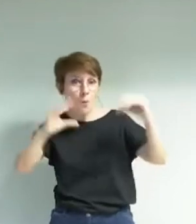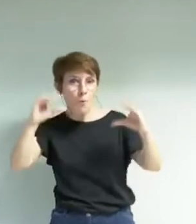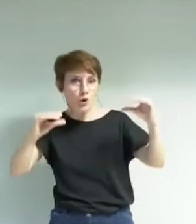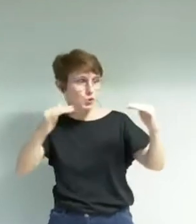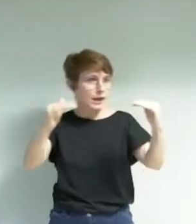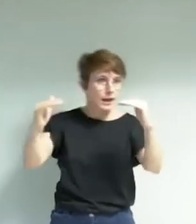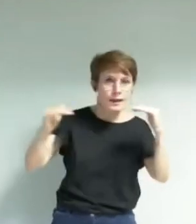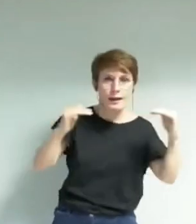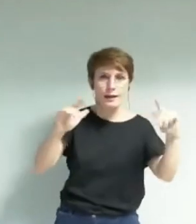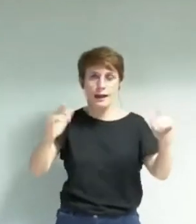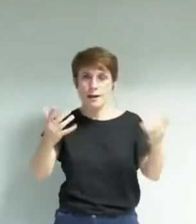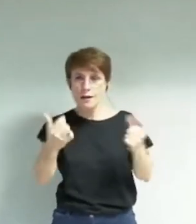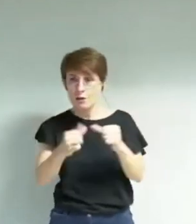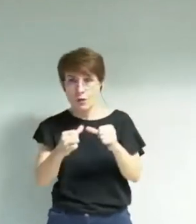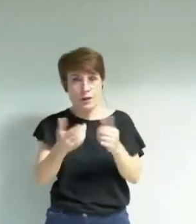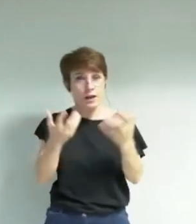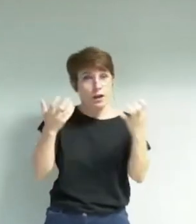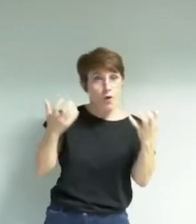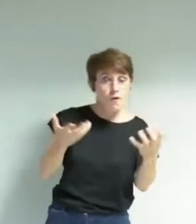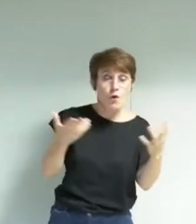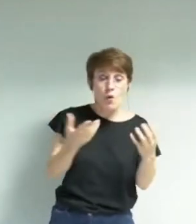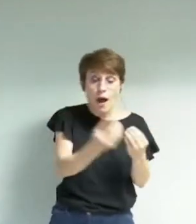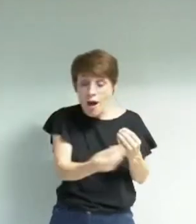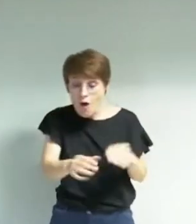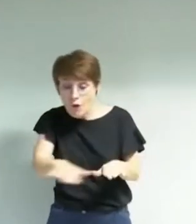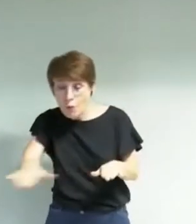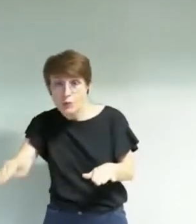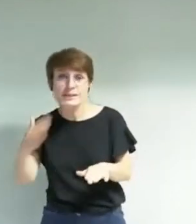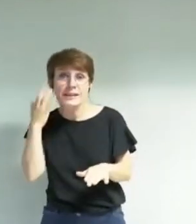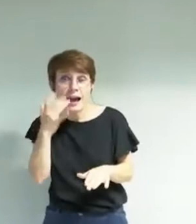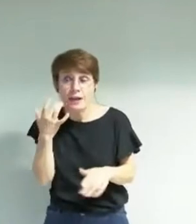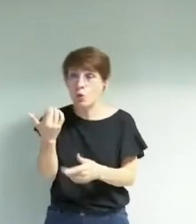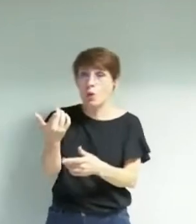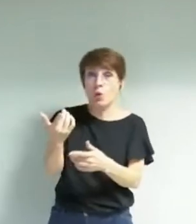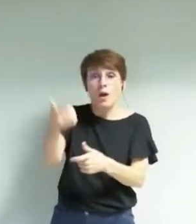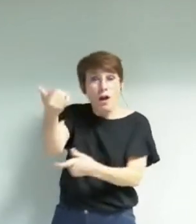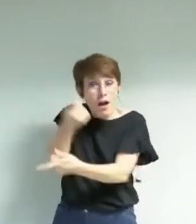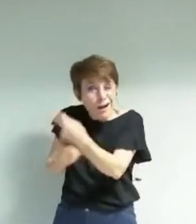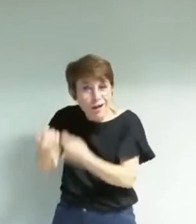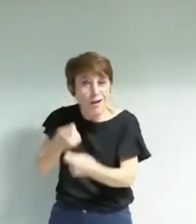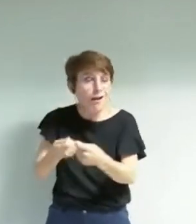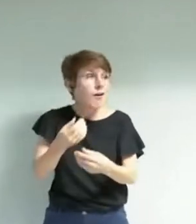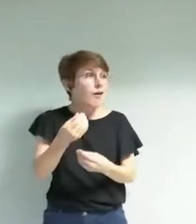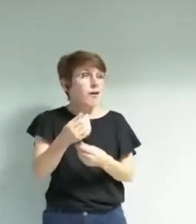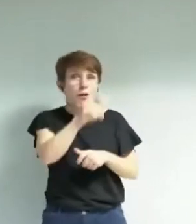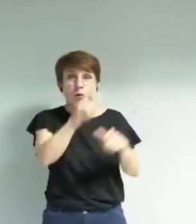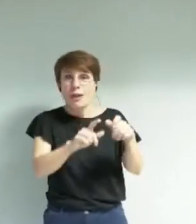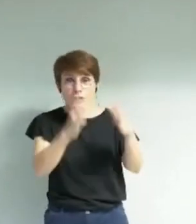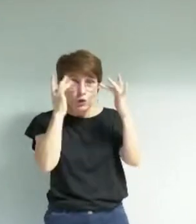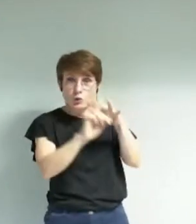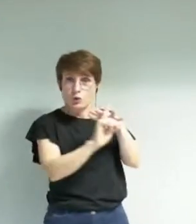aller chercher effectivement la petite enfance les ados les personnes les plus éloignées de